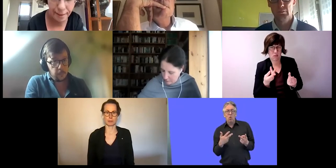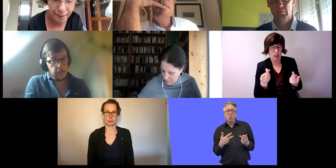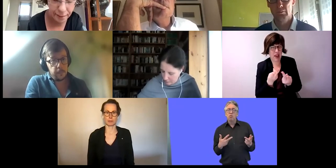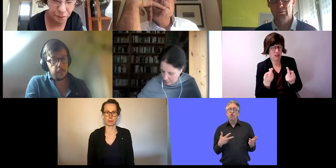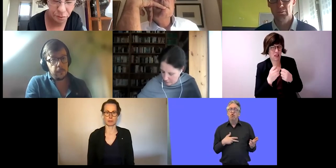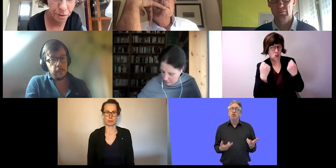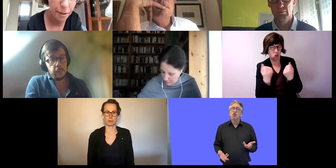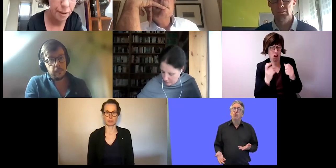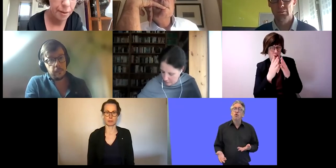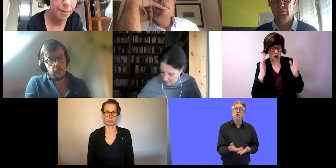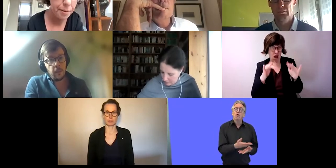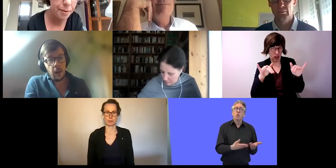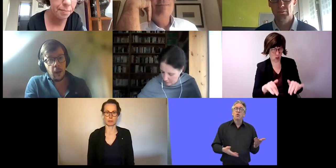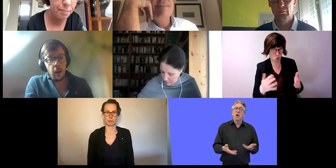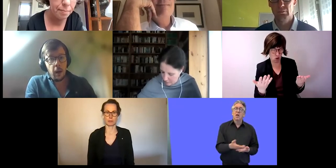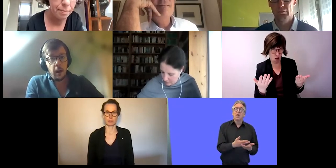eine staatliche Einrichtung?